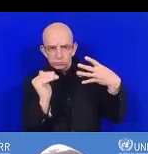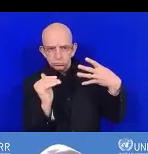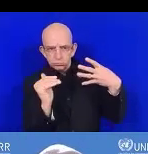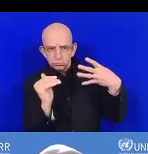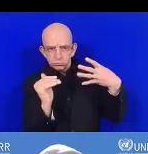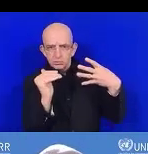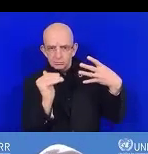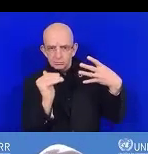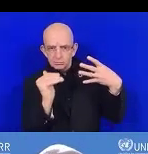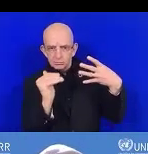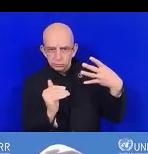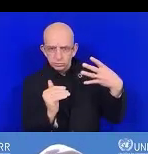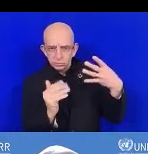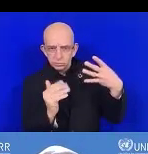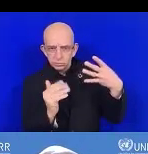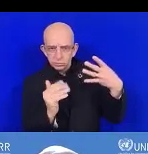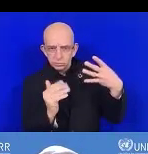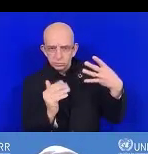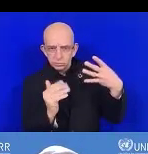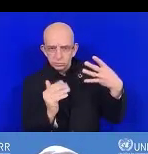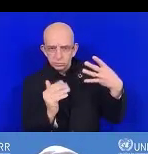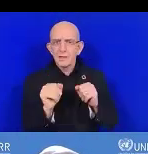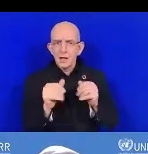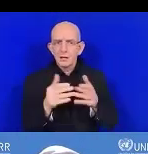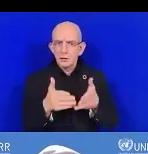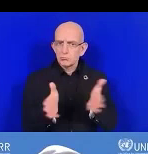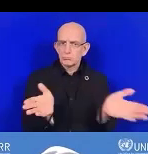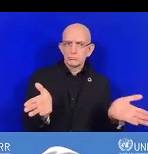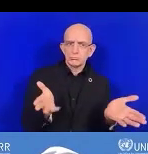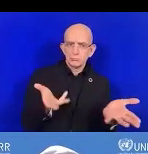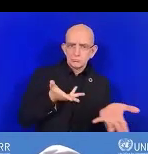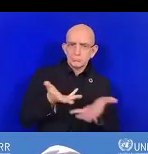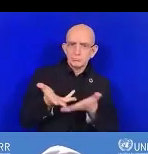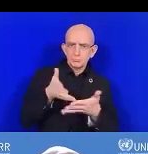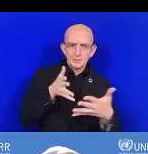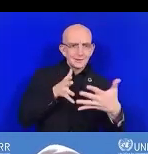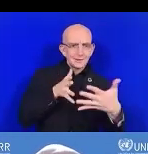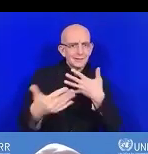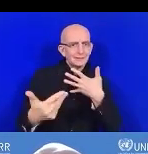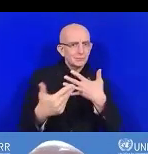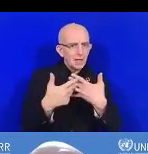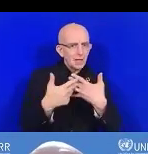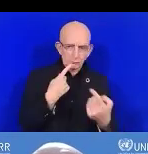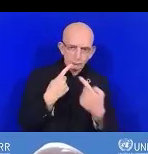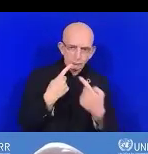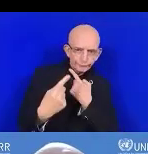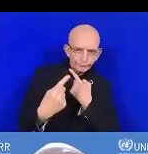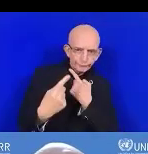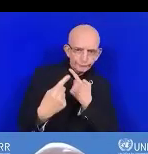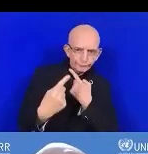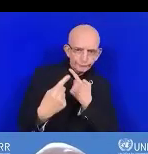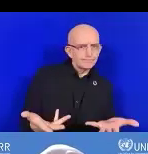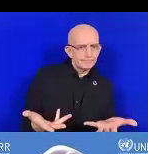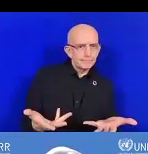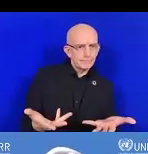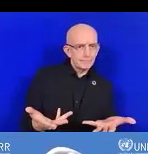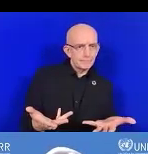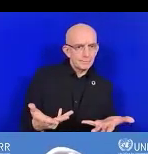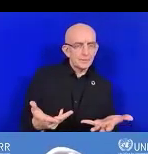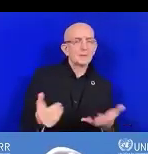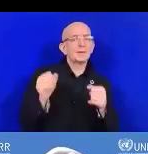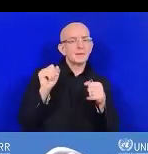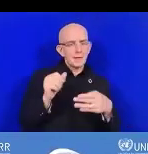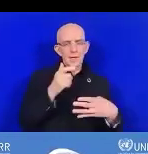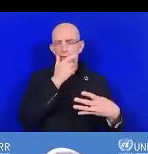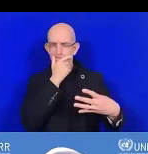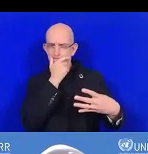et d'avoir une discussion ouverte et transparente. Maintenant, nous devons parler du score